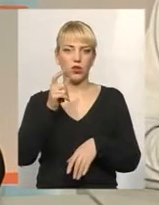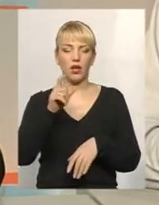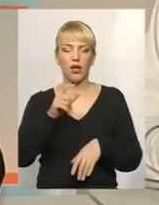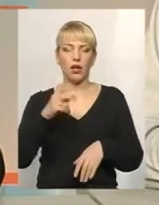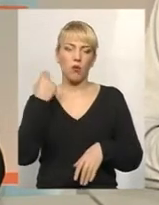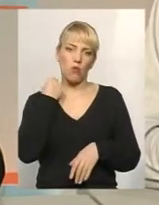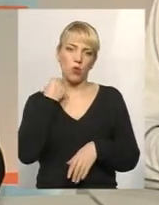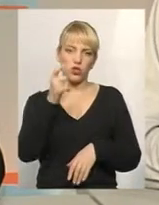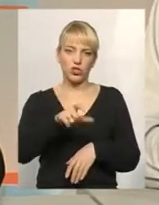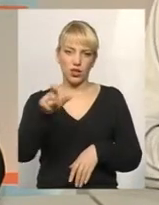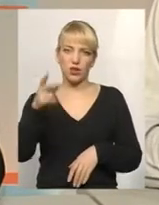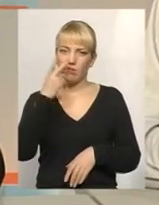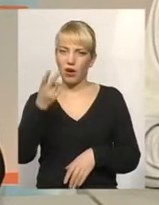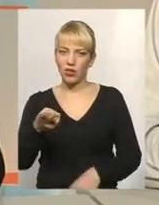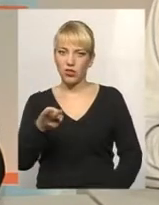бачать,